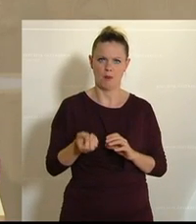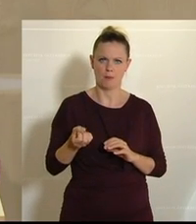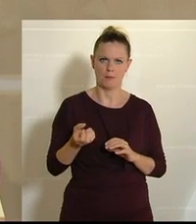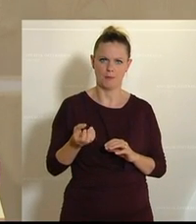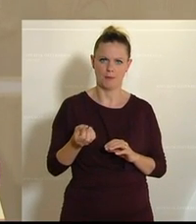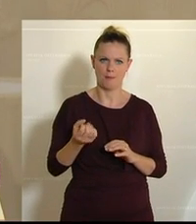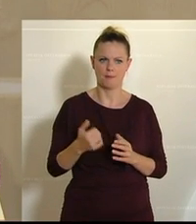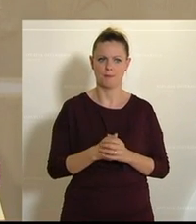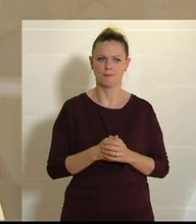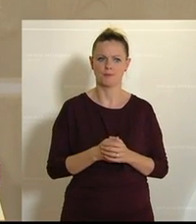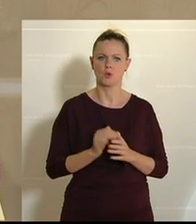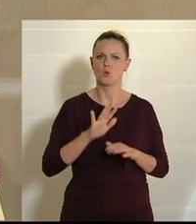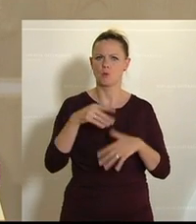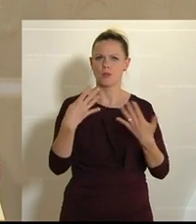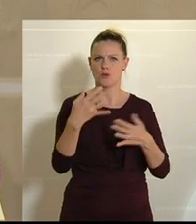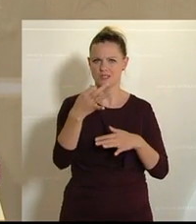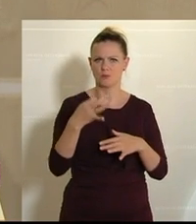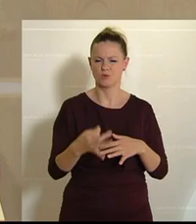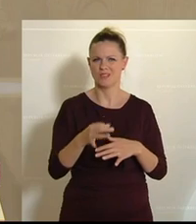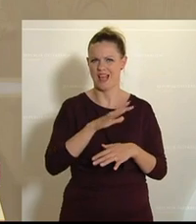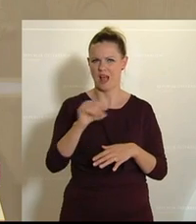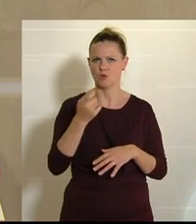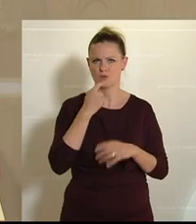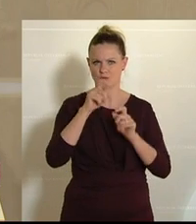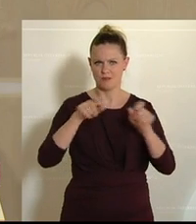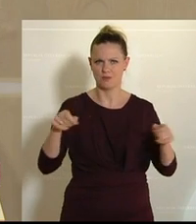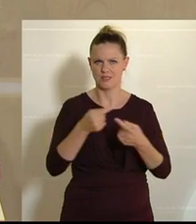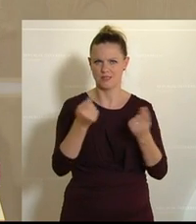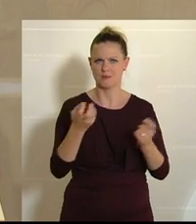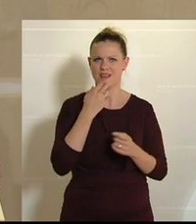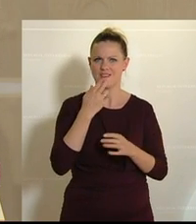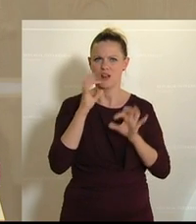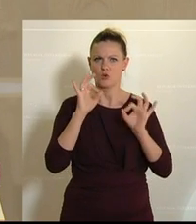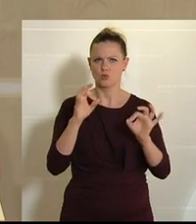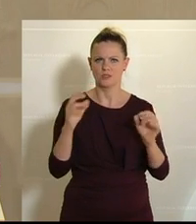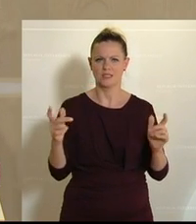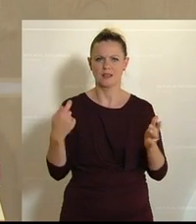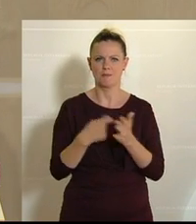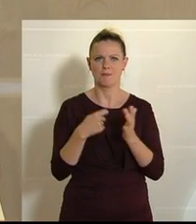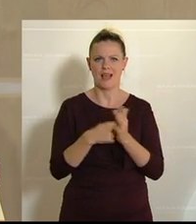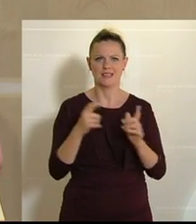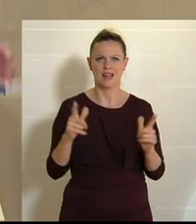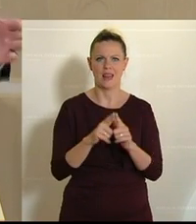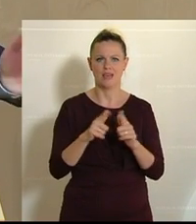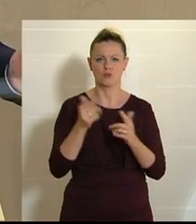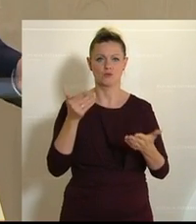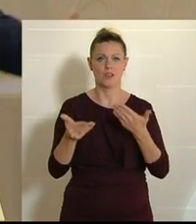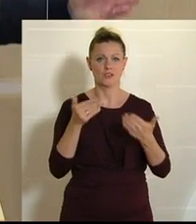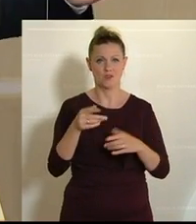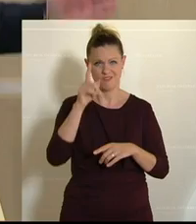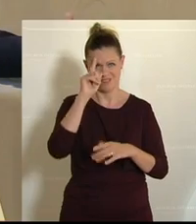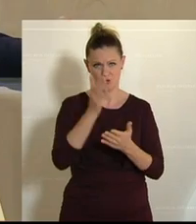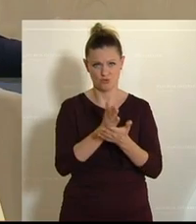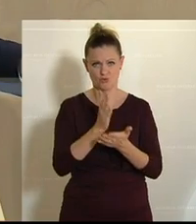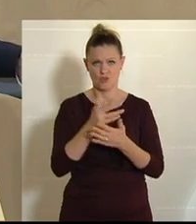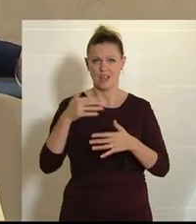wieder auf, mehr als 90 Prozent aller Konsumenten wollen ein gutes Preis-Leistungs-Verhältnis. Und wissen Sie, wir